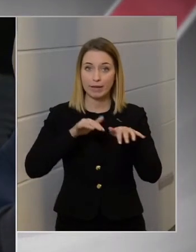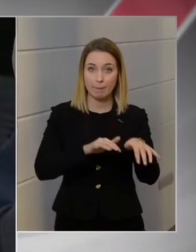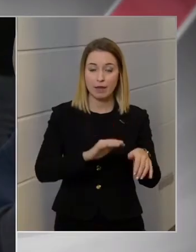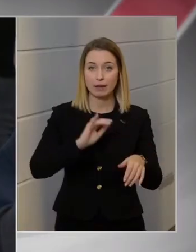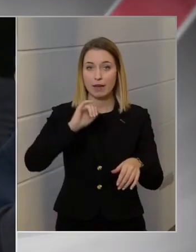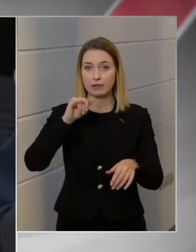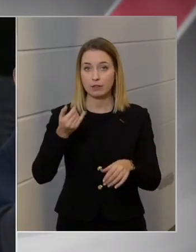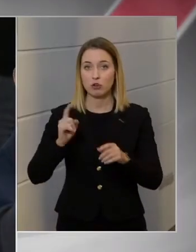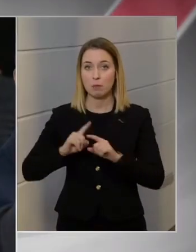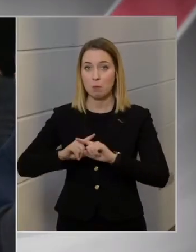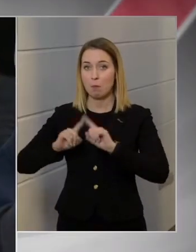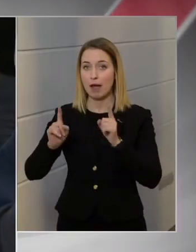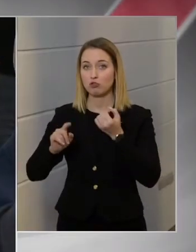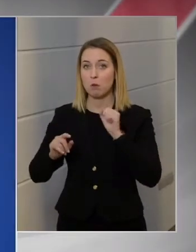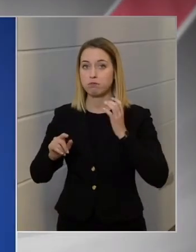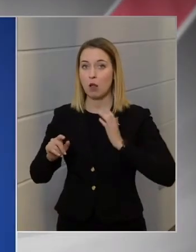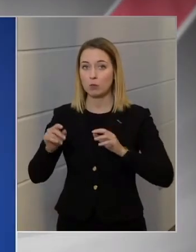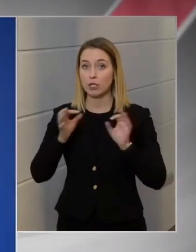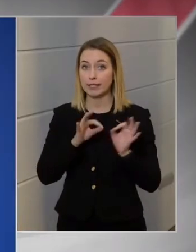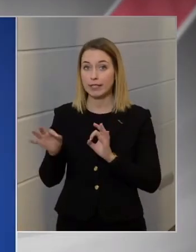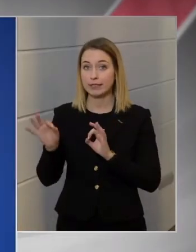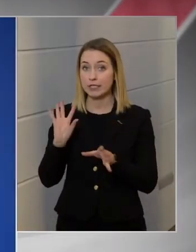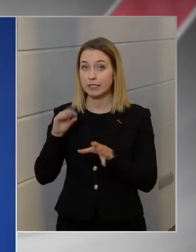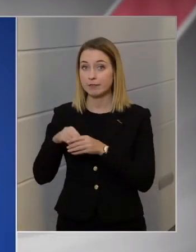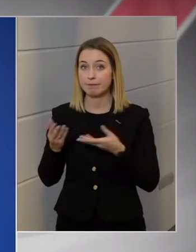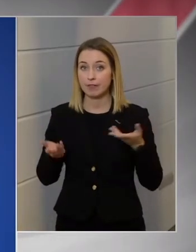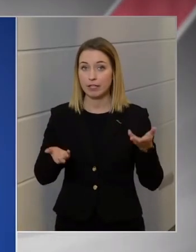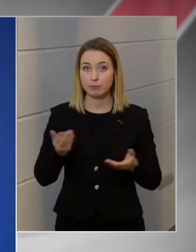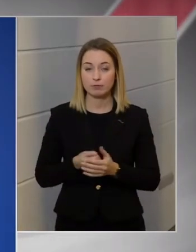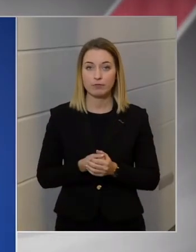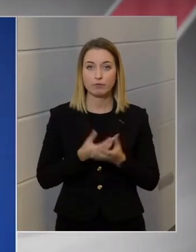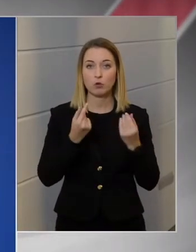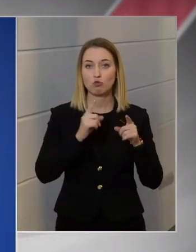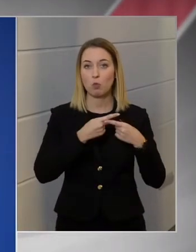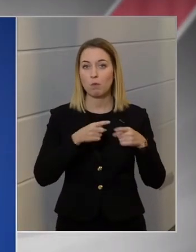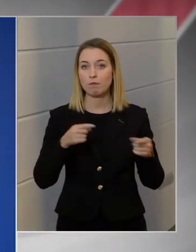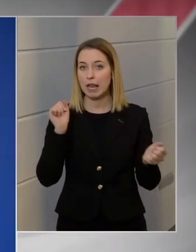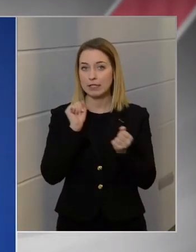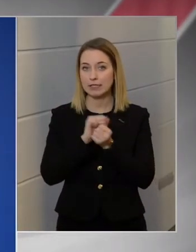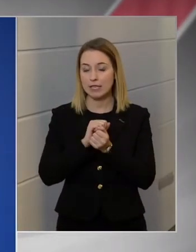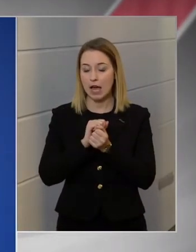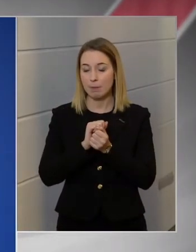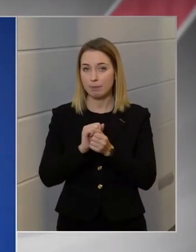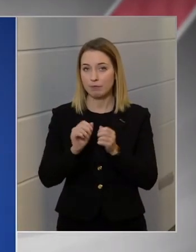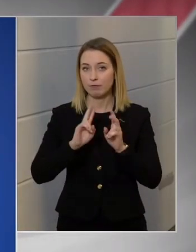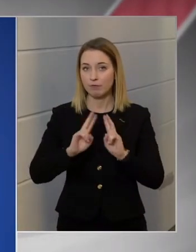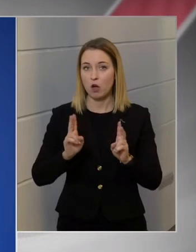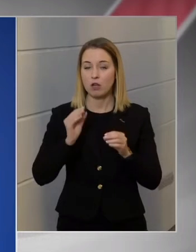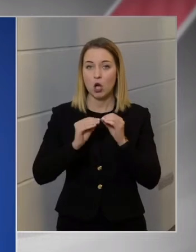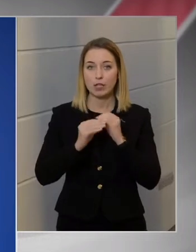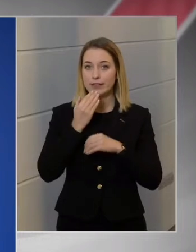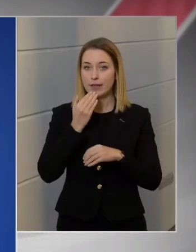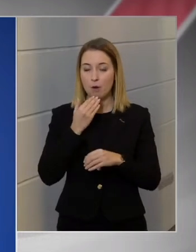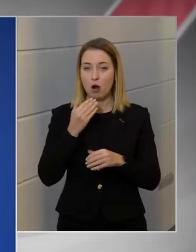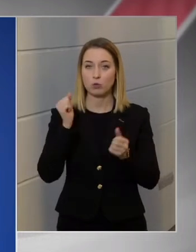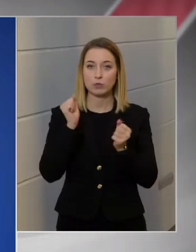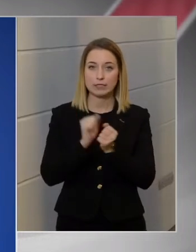illetve a másik baloldali rendezvényen? Hát sokféle szám jelent meg, de én azért nem akarok a